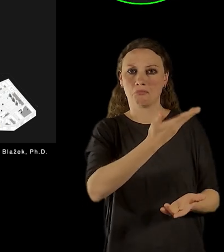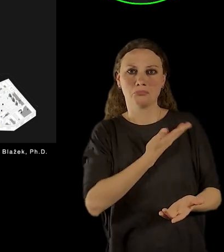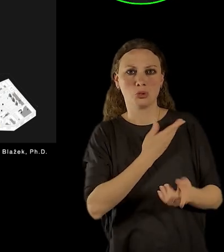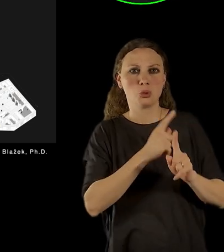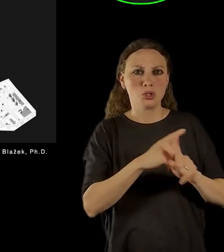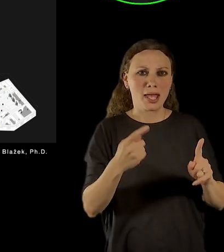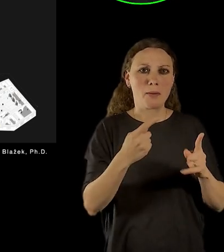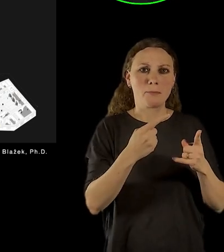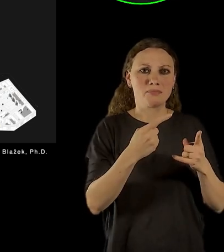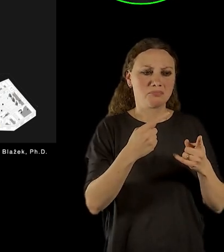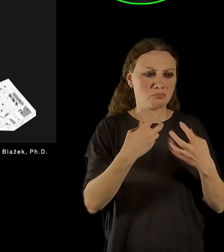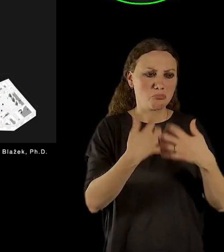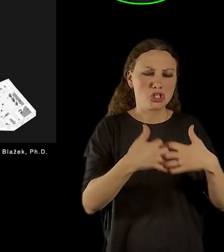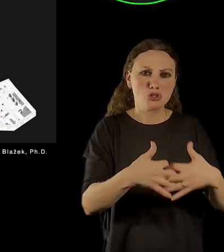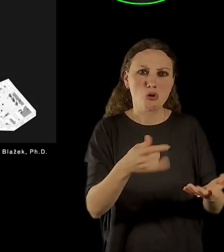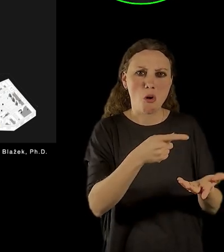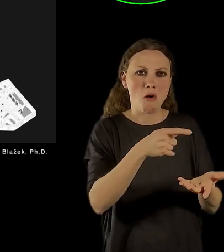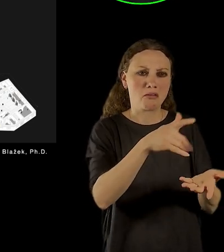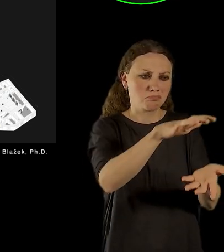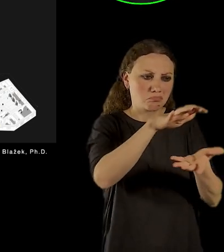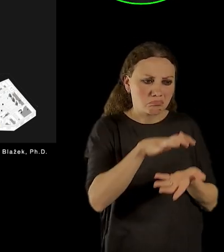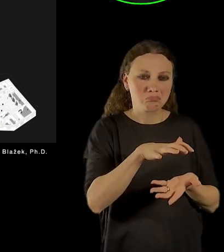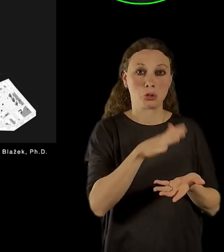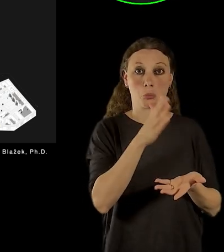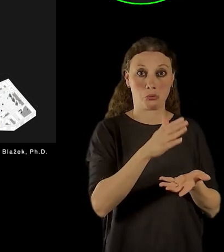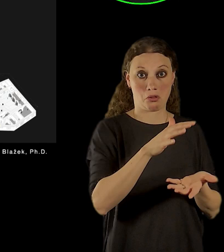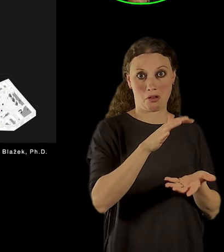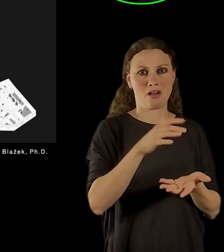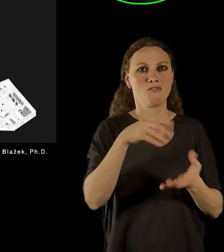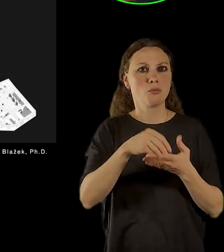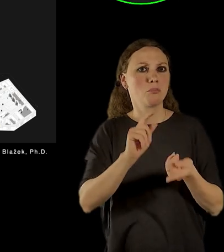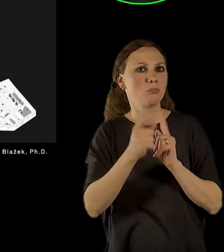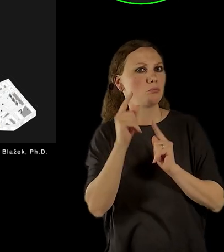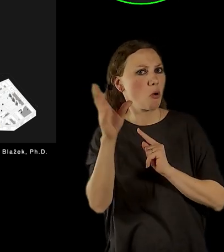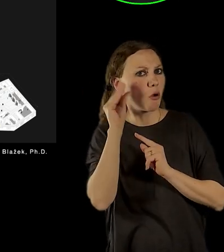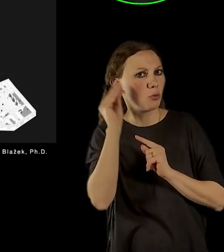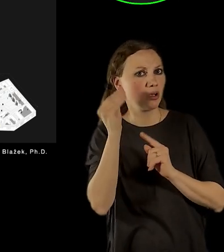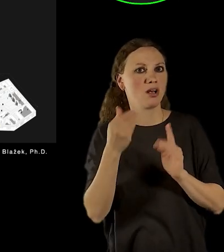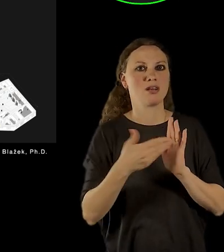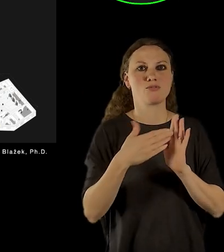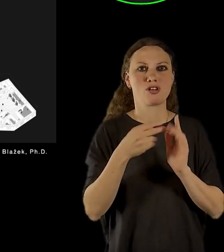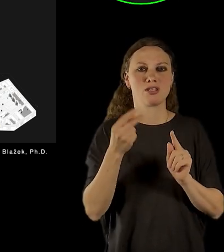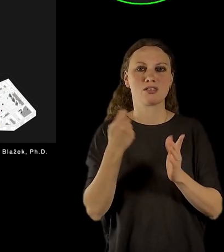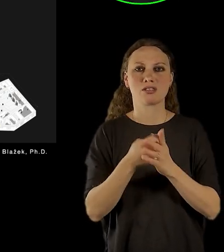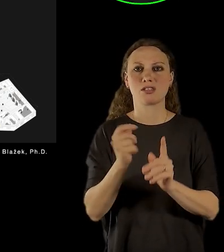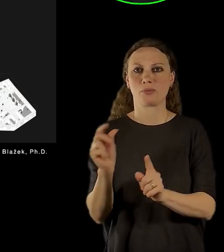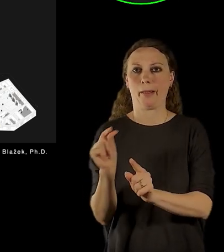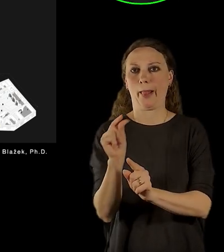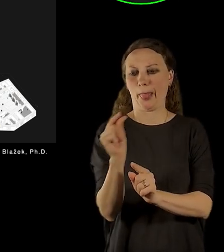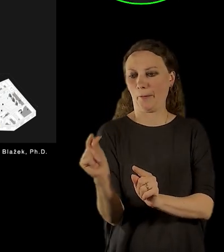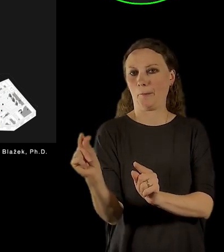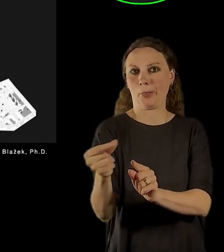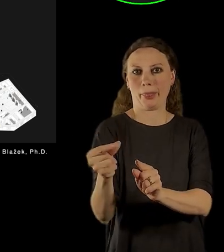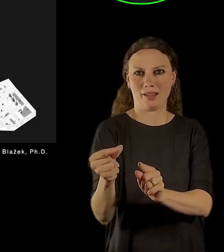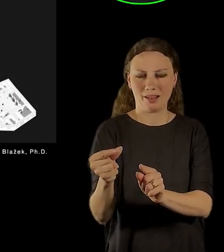přístrojů, které právě byly používané k odposlechu, jedním z nich je například štěnice, která byla ve vile